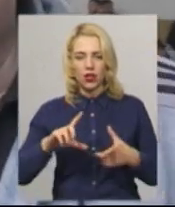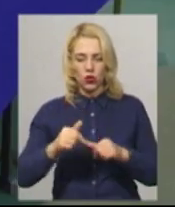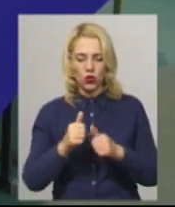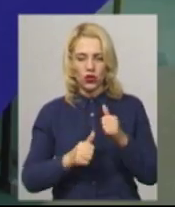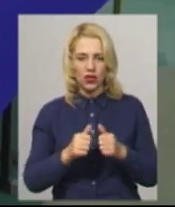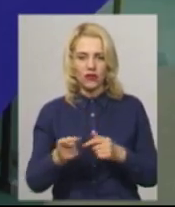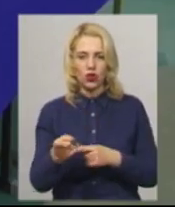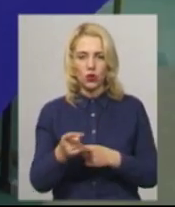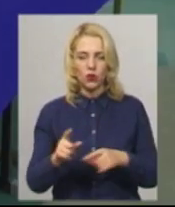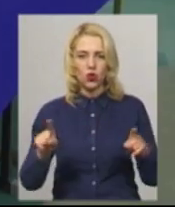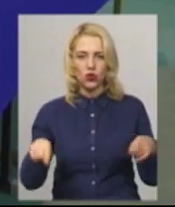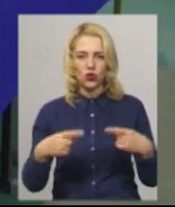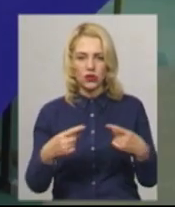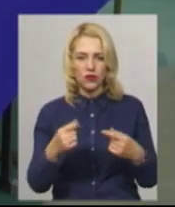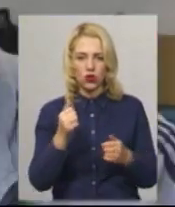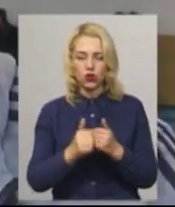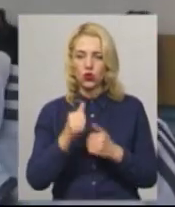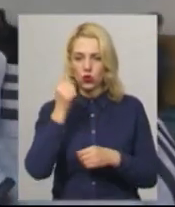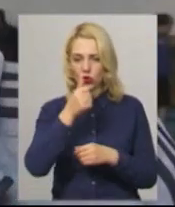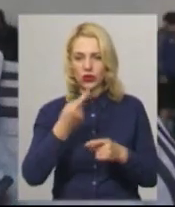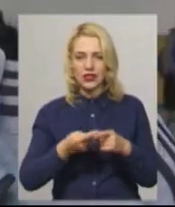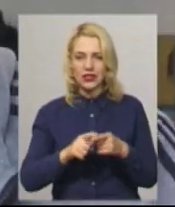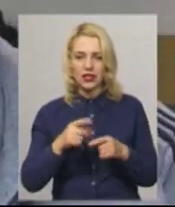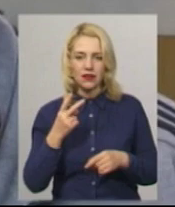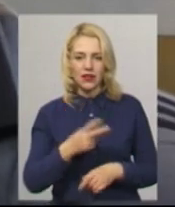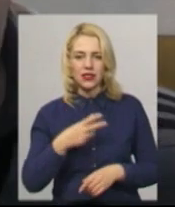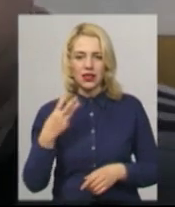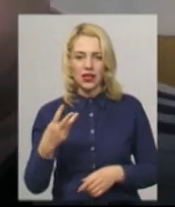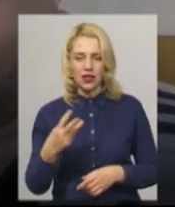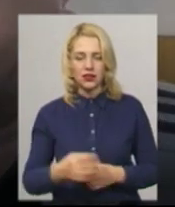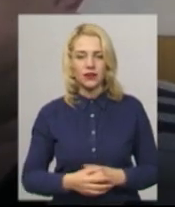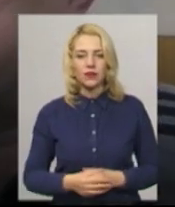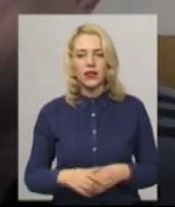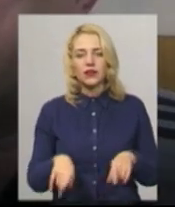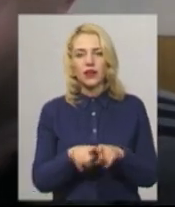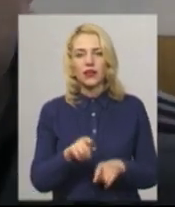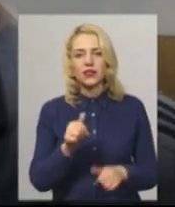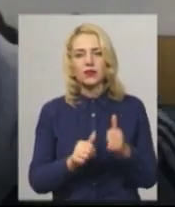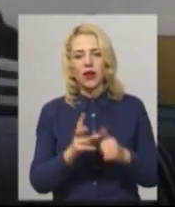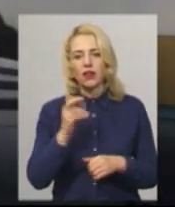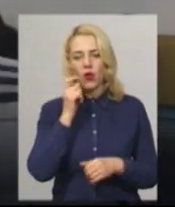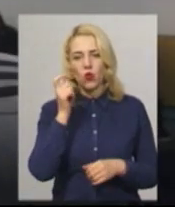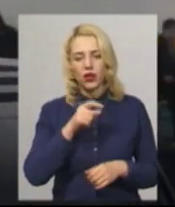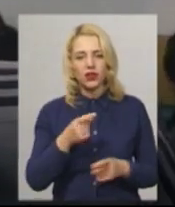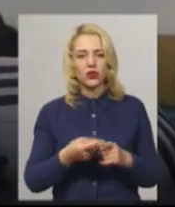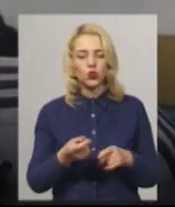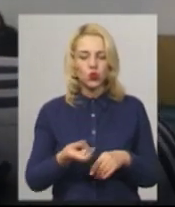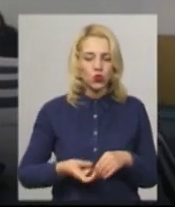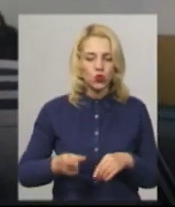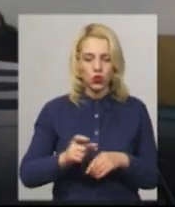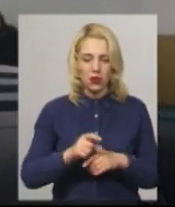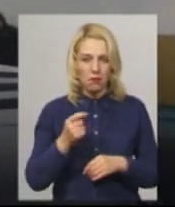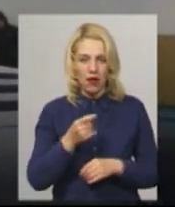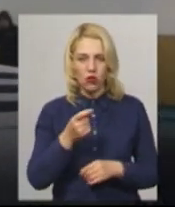щороку. Цей – 23-й. «Таких змагань на Україні дуже мало. Це в